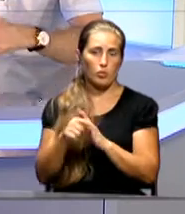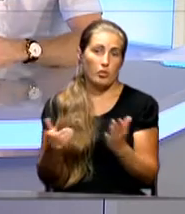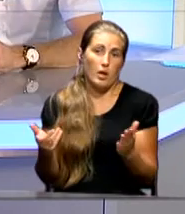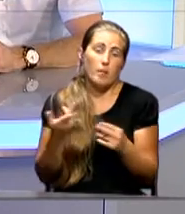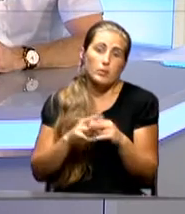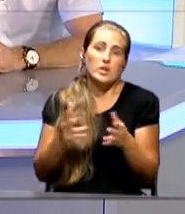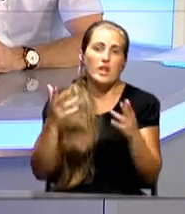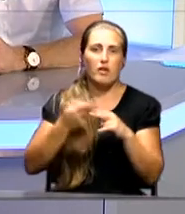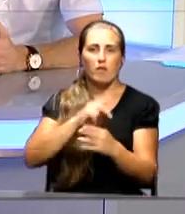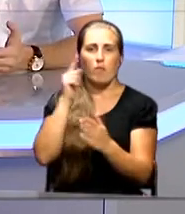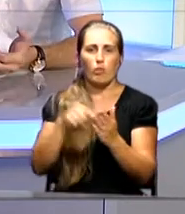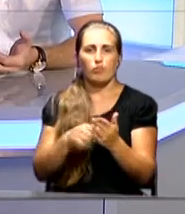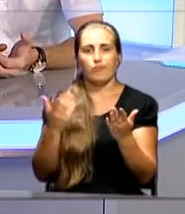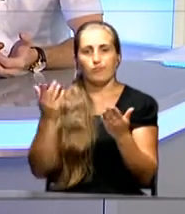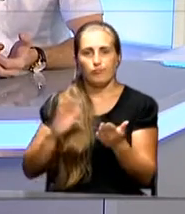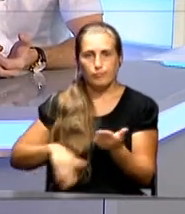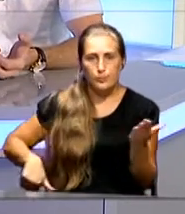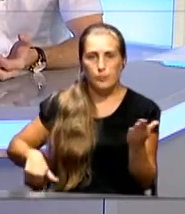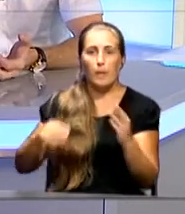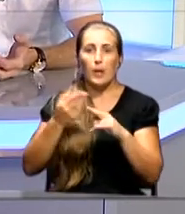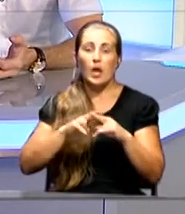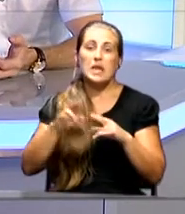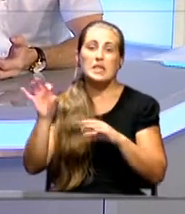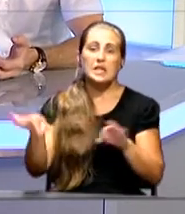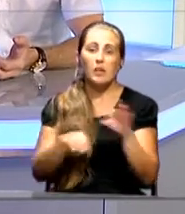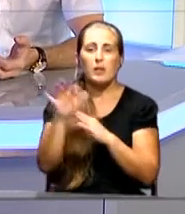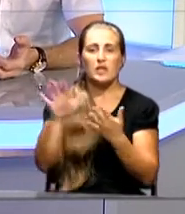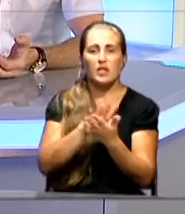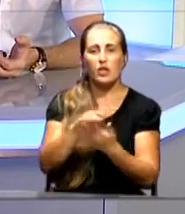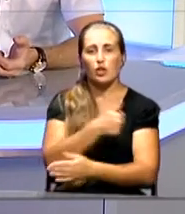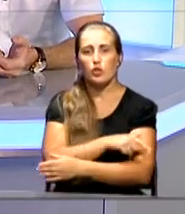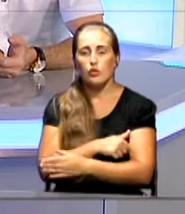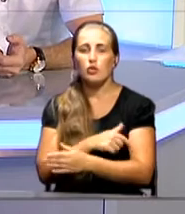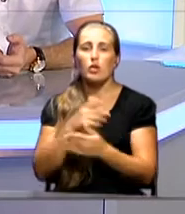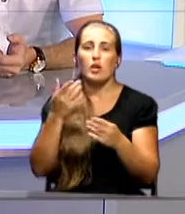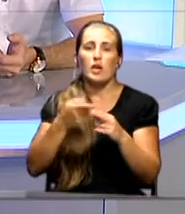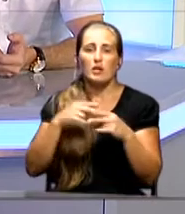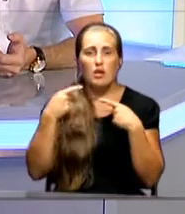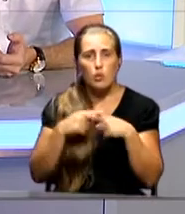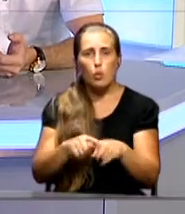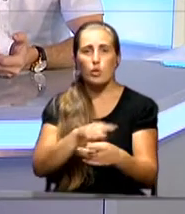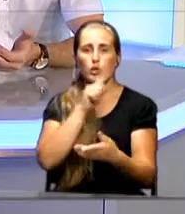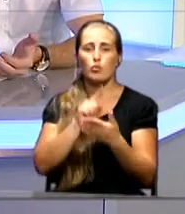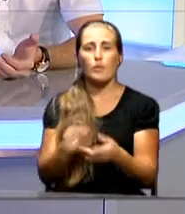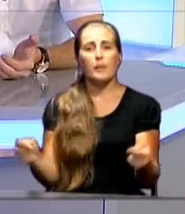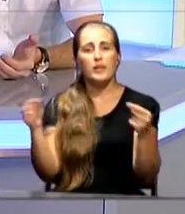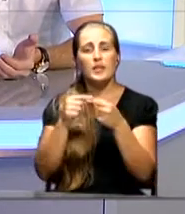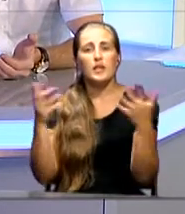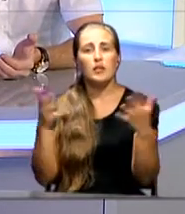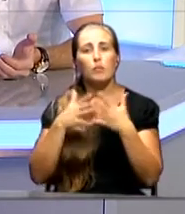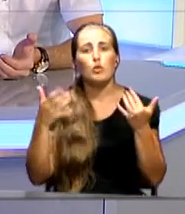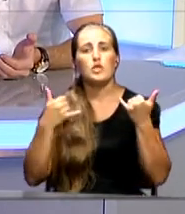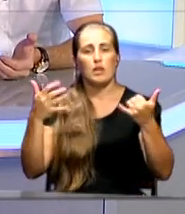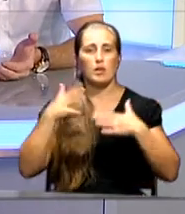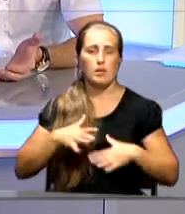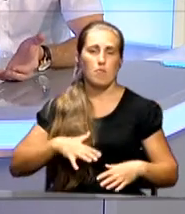Поэтому, естественно, этот вопрос отпадает. То есть схема санитарной очистки, технологии должны определить, которая больше для Крыма